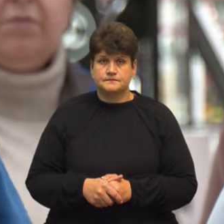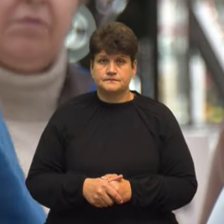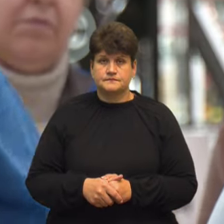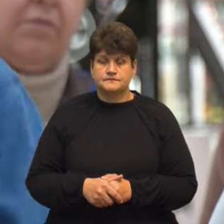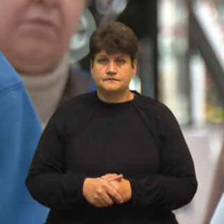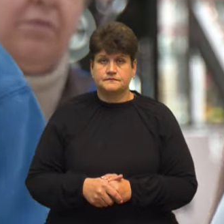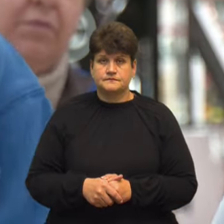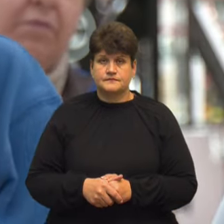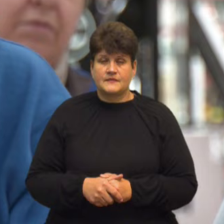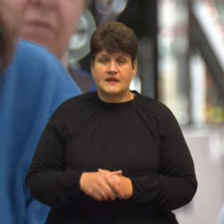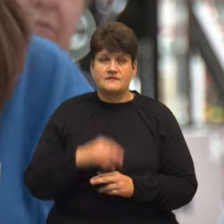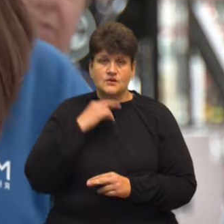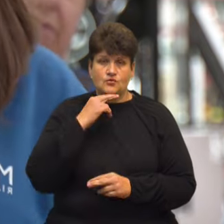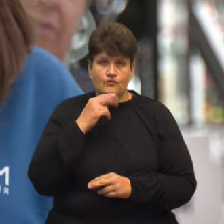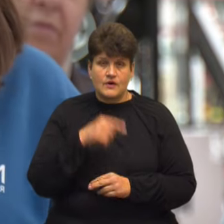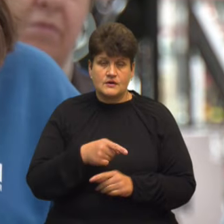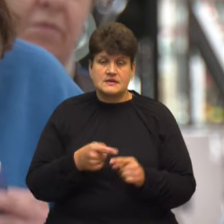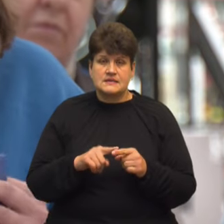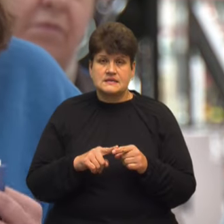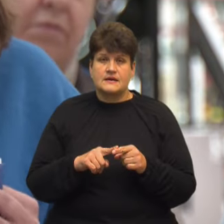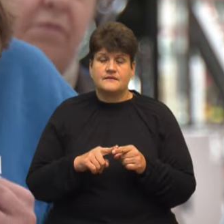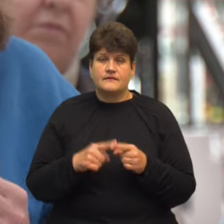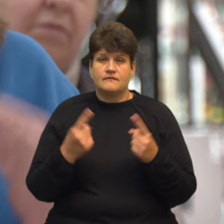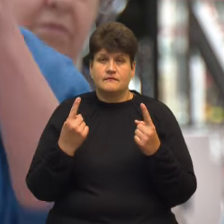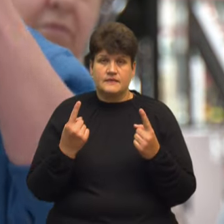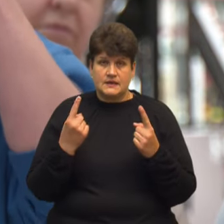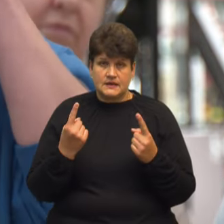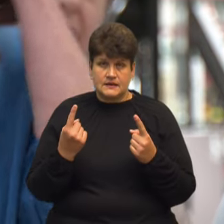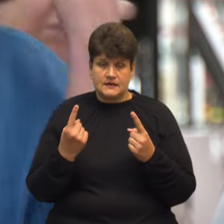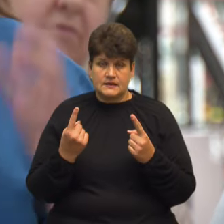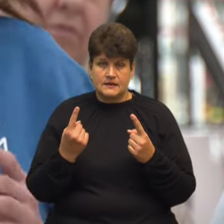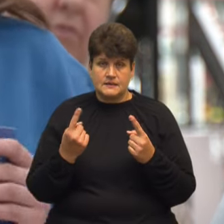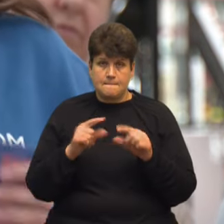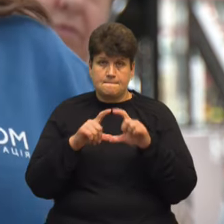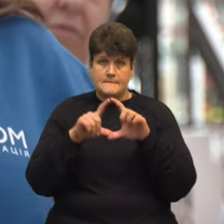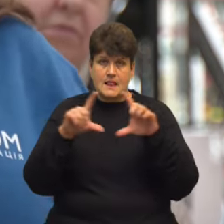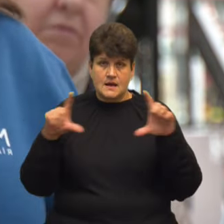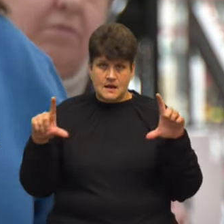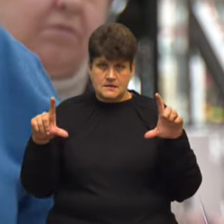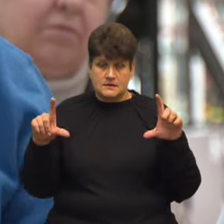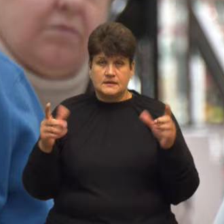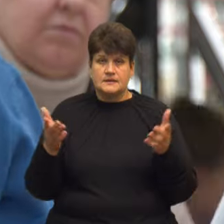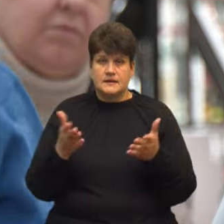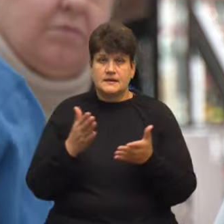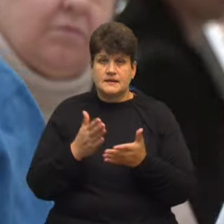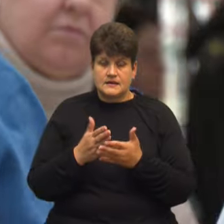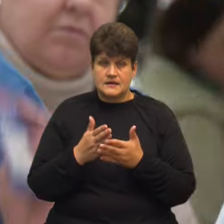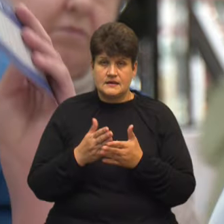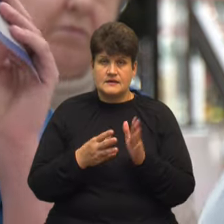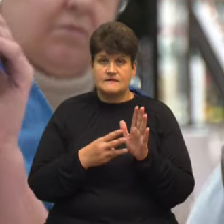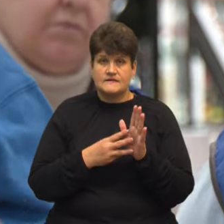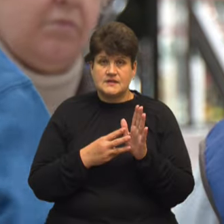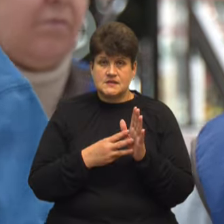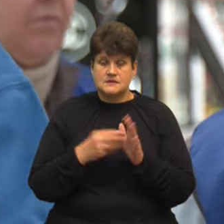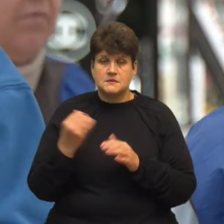Зверніть увагу, це великий ілюзорний такий плакат, де є 8 історій